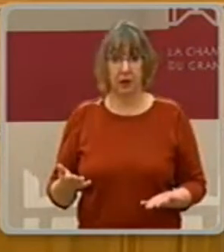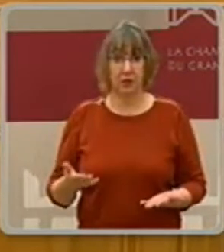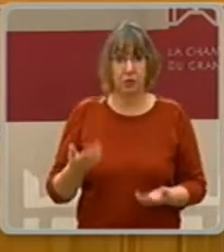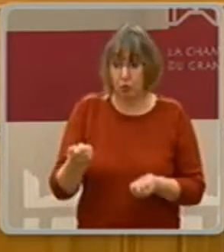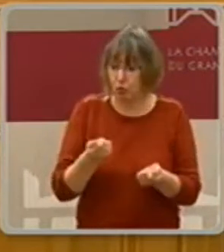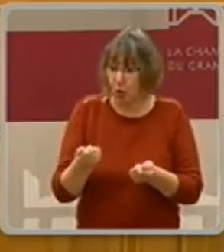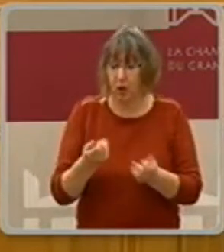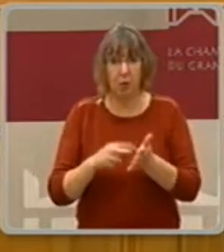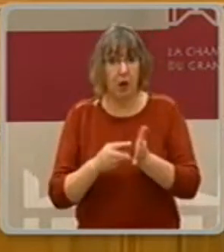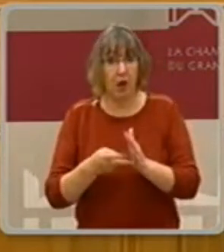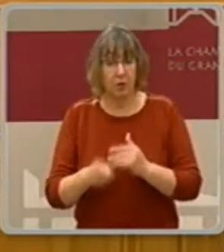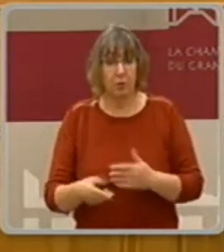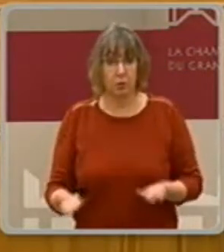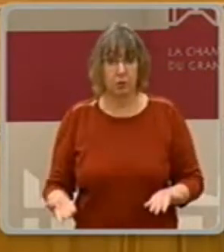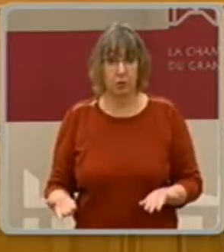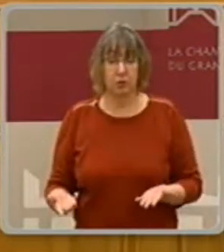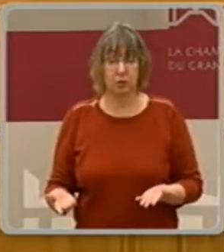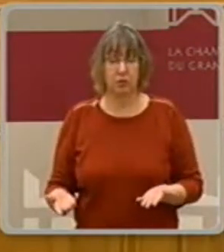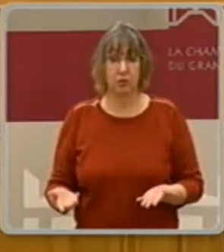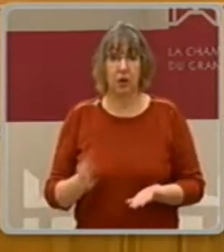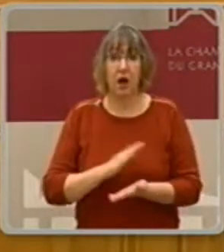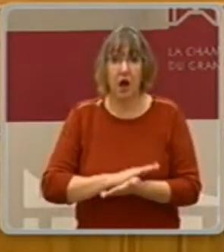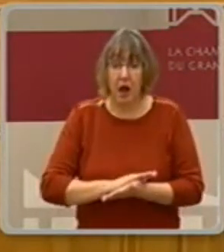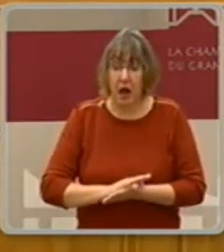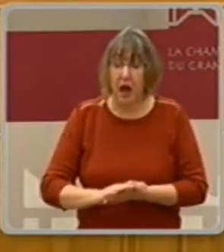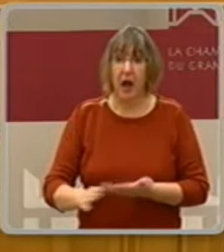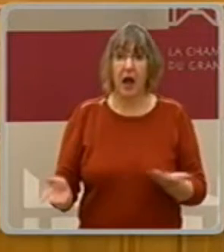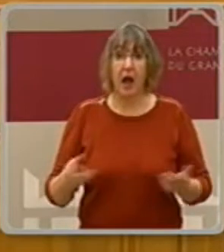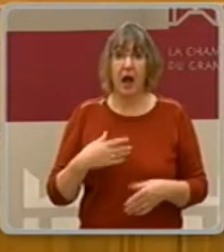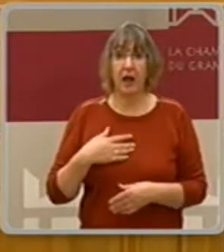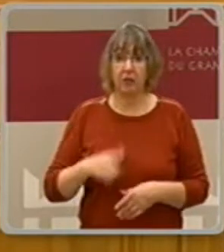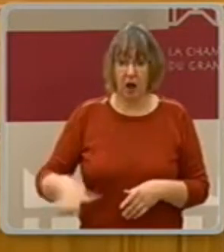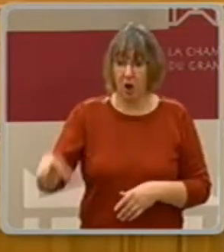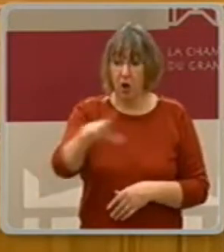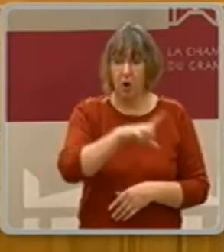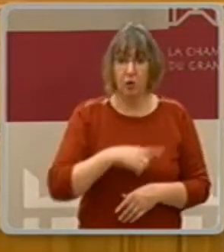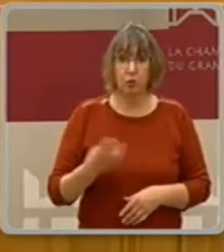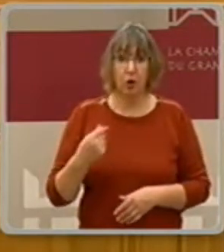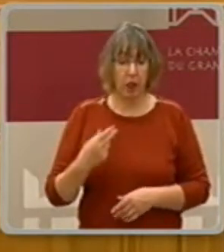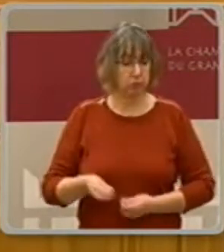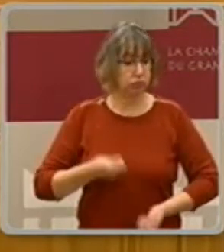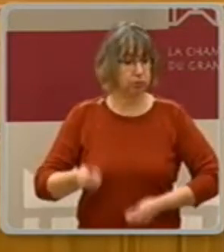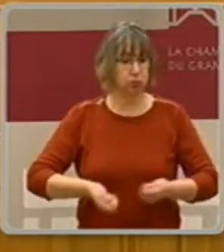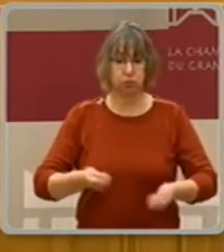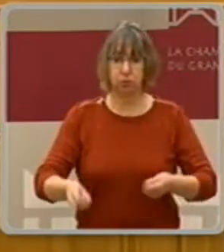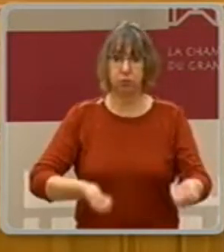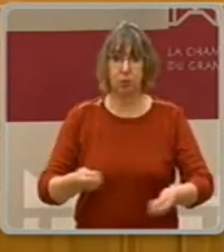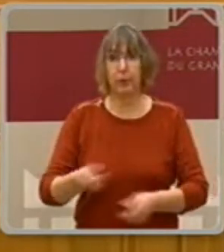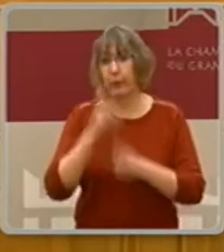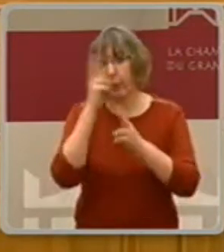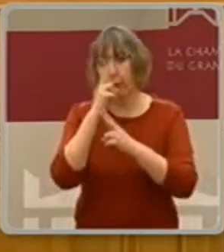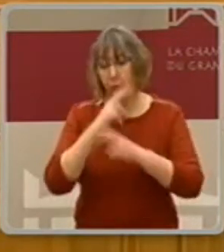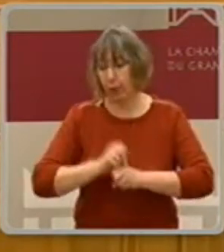muss auch an unsere Konsumpolitik an verschiedene Politiken. Mit Leuten sie berät, weil